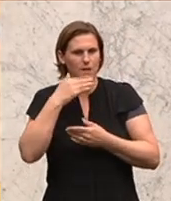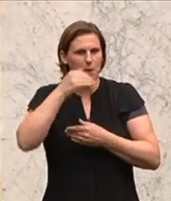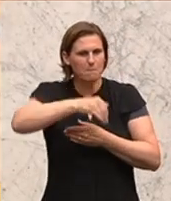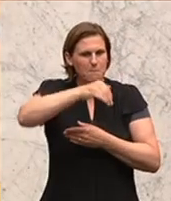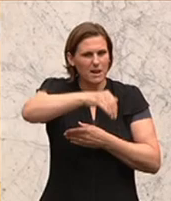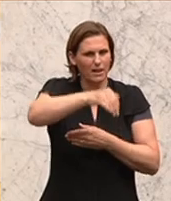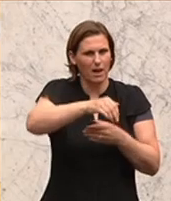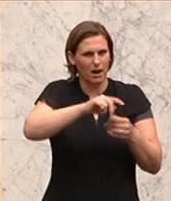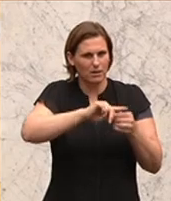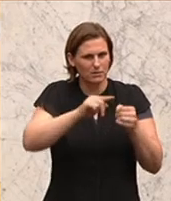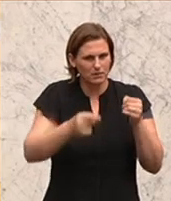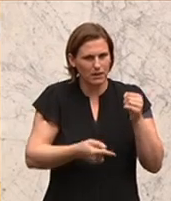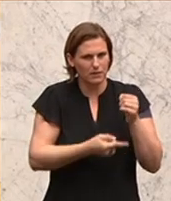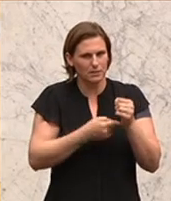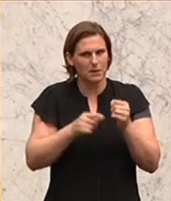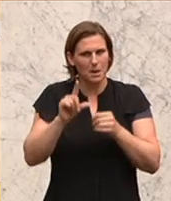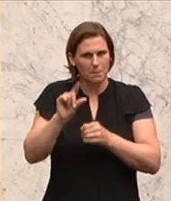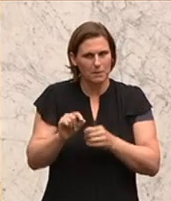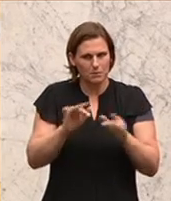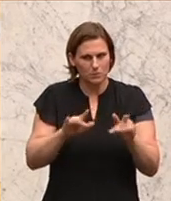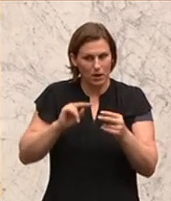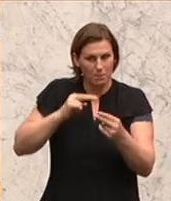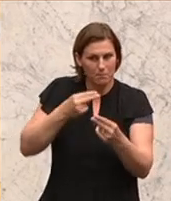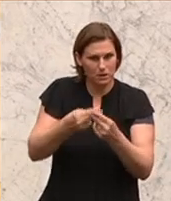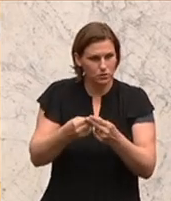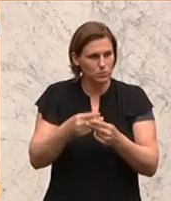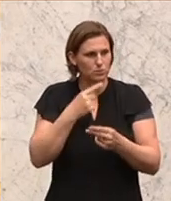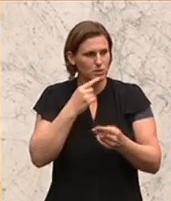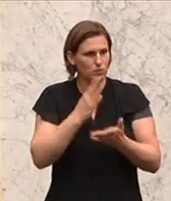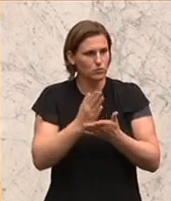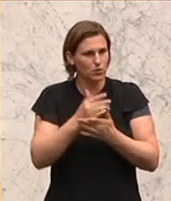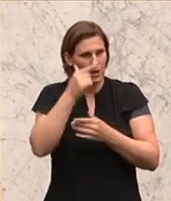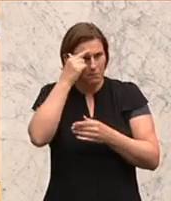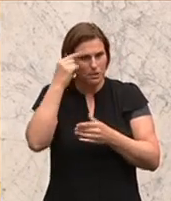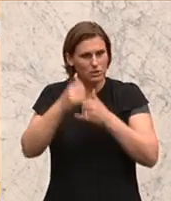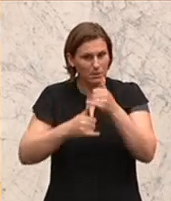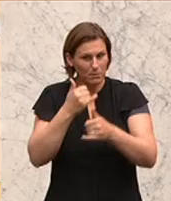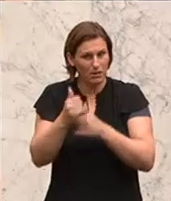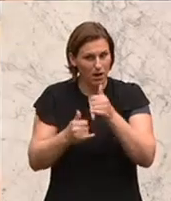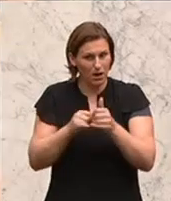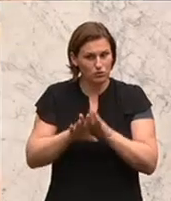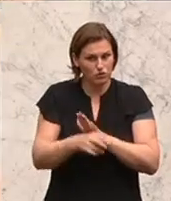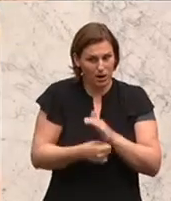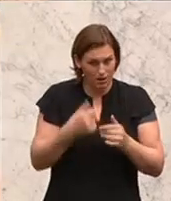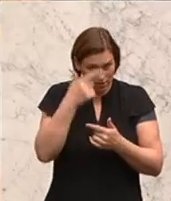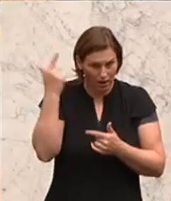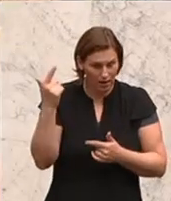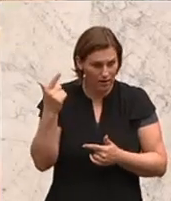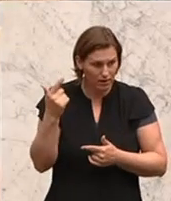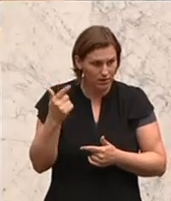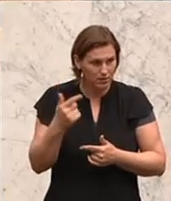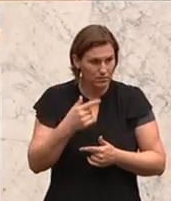Mindestpensionsanpassung kosten würde, dann haben Sie damit die Summe genannt, die Sie diesen Menschen Jahr für Jahr stellen. Ist Ihnen das klar? Ich